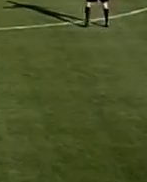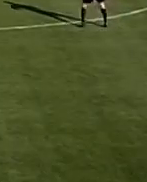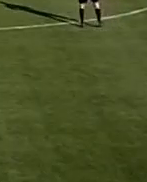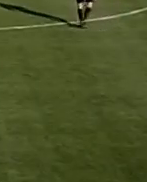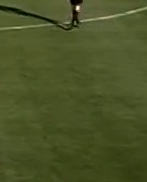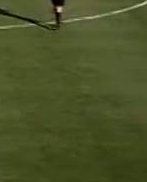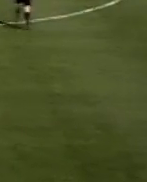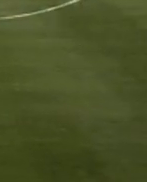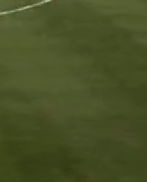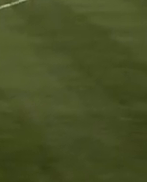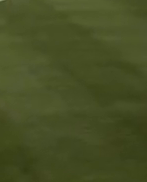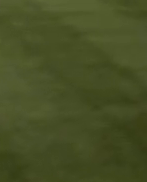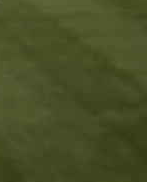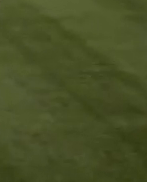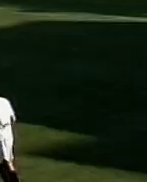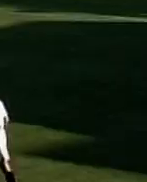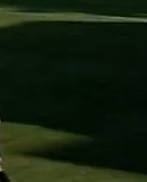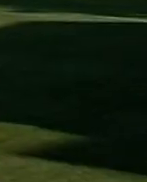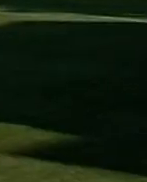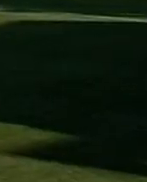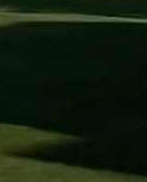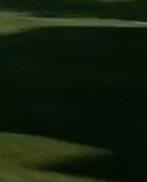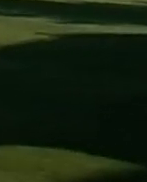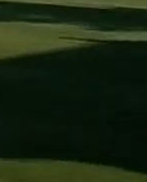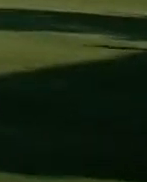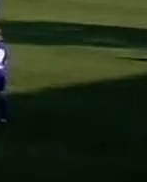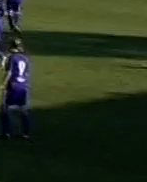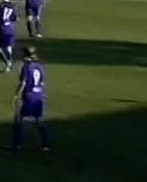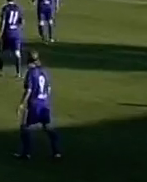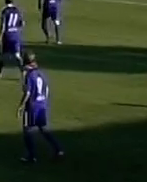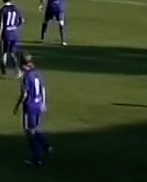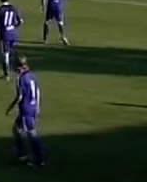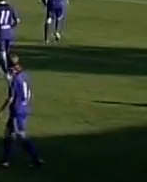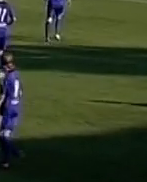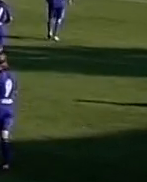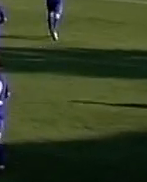Кременчуцьким Кременем. У цьому матчі наші земляки змурнували з десяток гольових моментів.